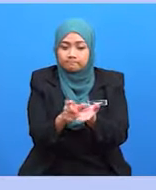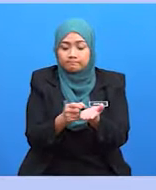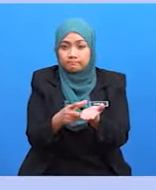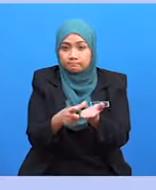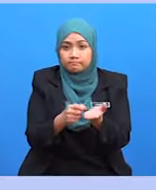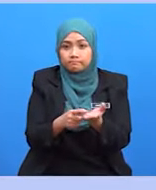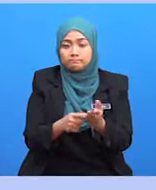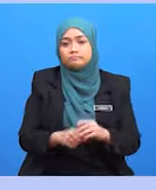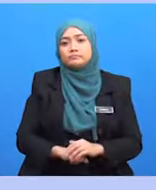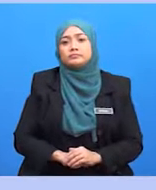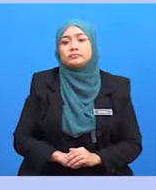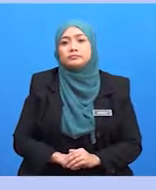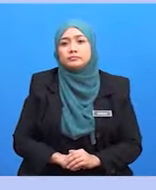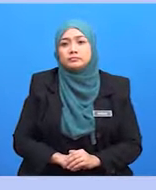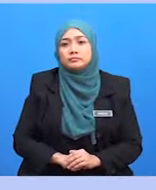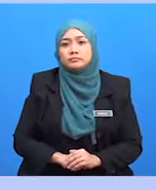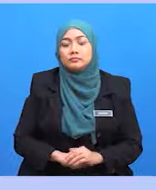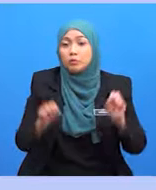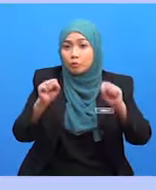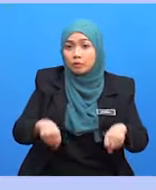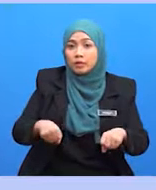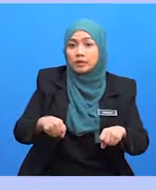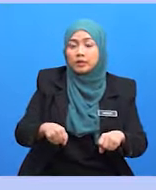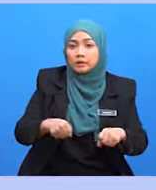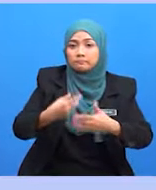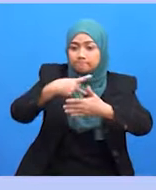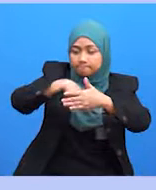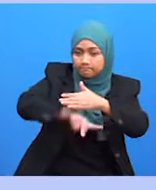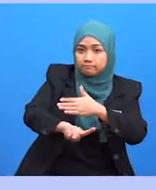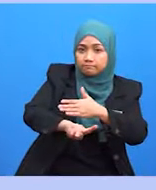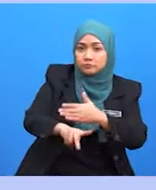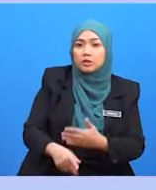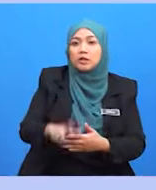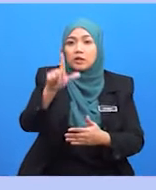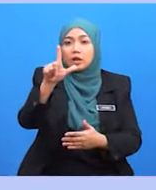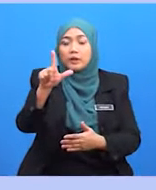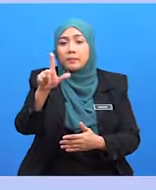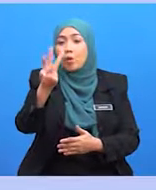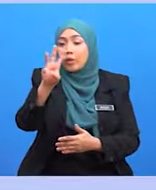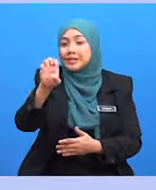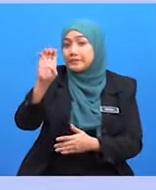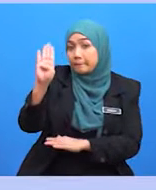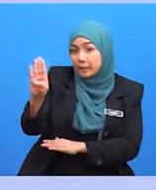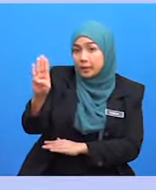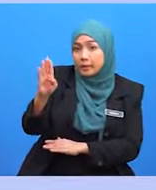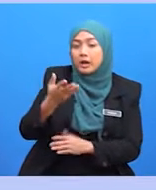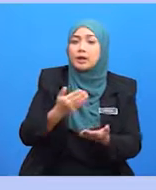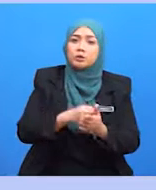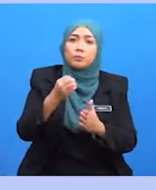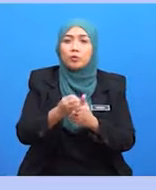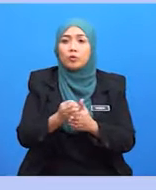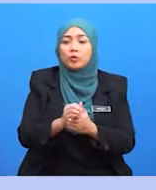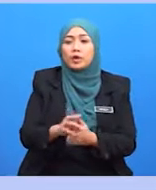sebagai platform dalam bentuk media bercetak di laman web atau media sosial. Anda juga